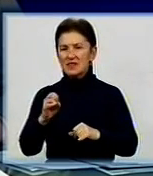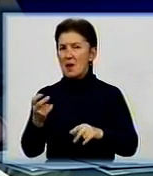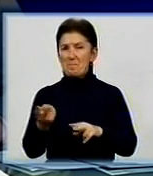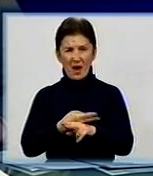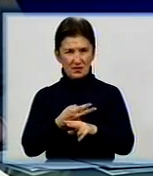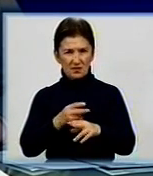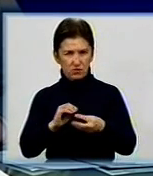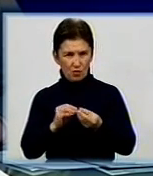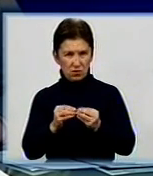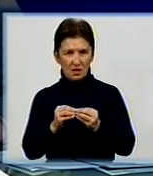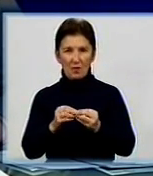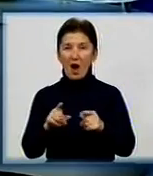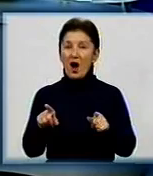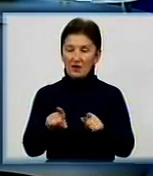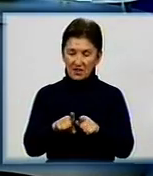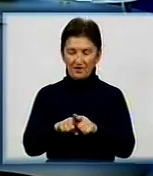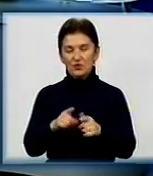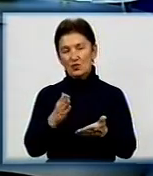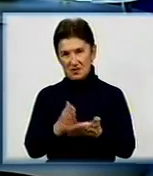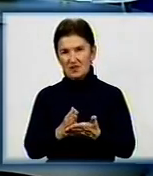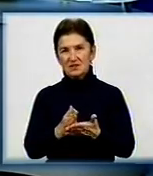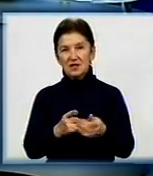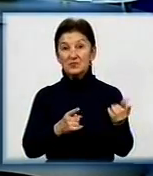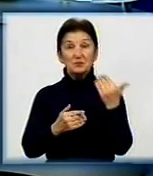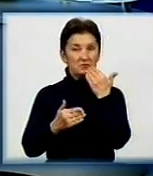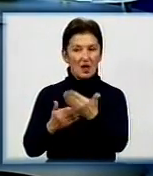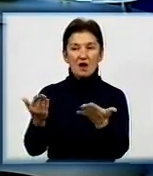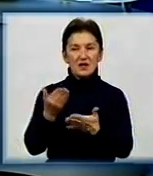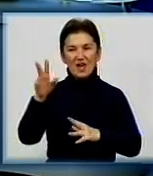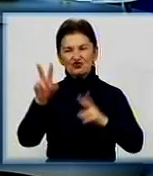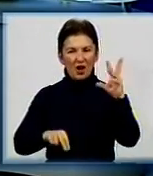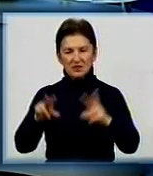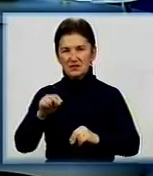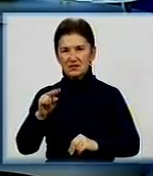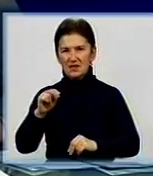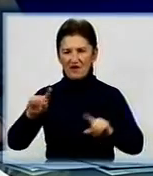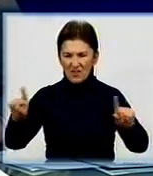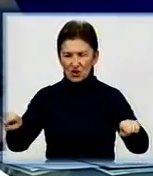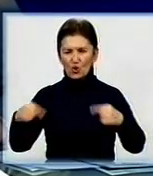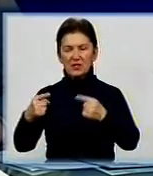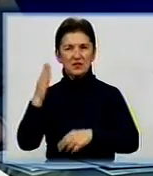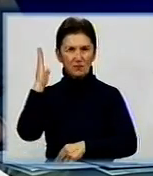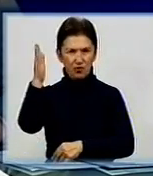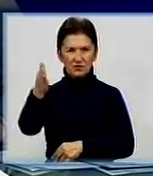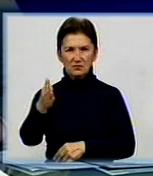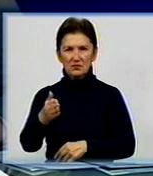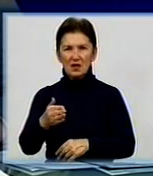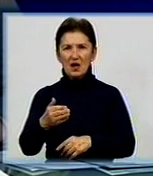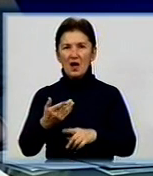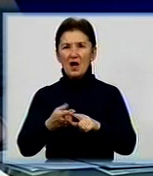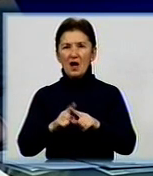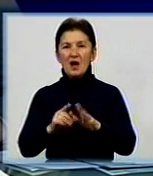не безнадійлива галузь. Які шанси на відродження маємо? Повне відродження в майбутньому? Шанси маємо повні, тільки від нас.